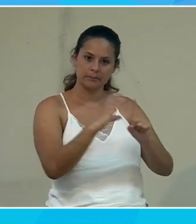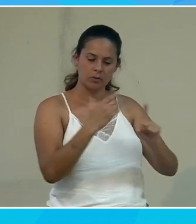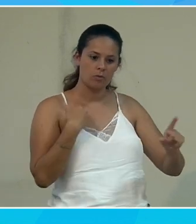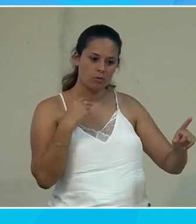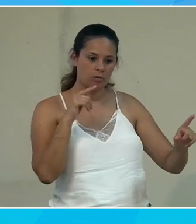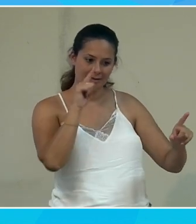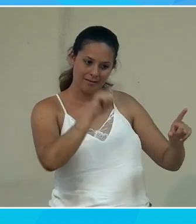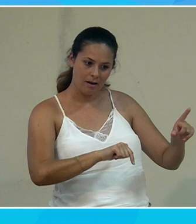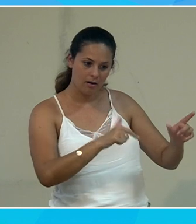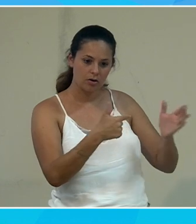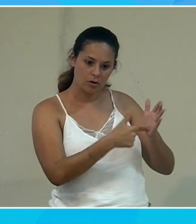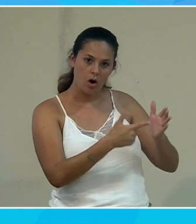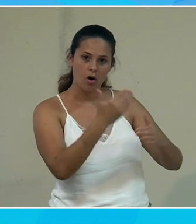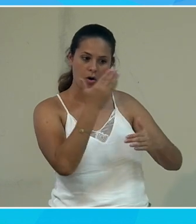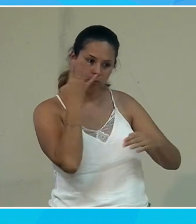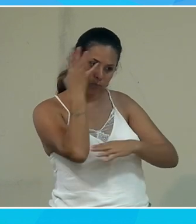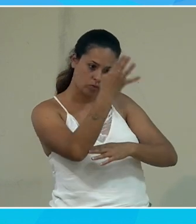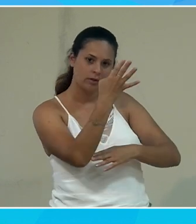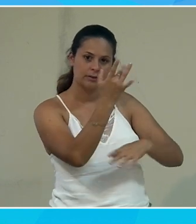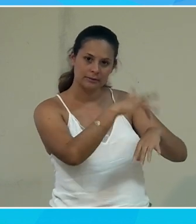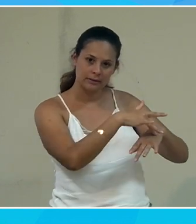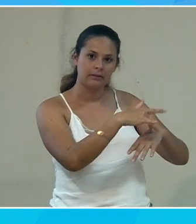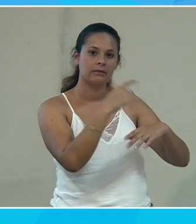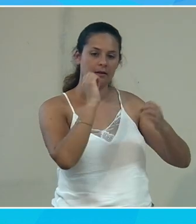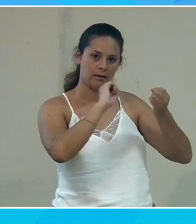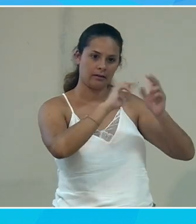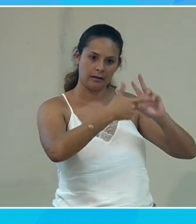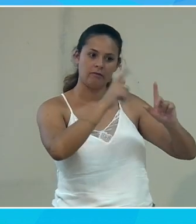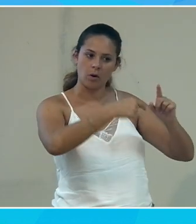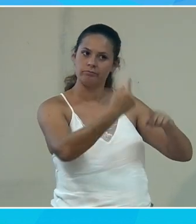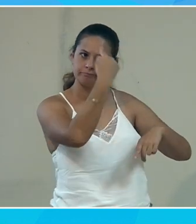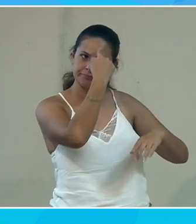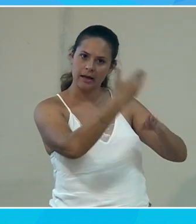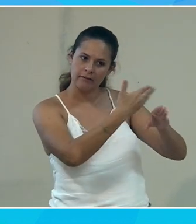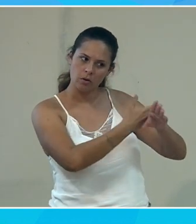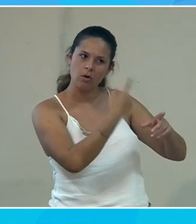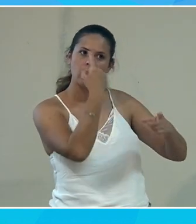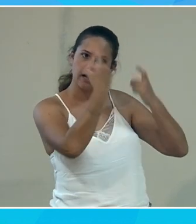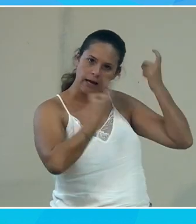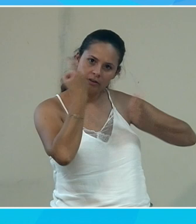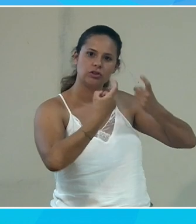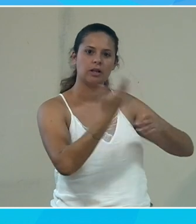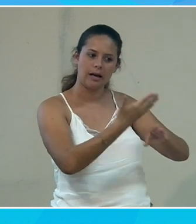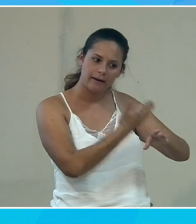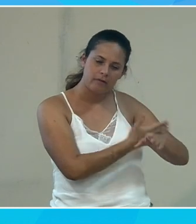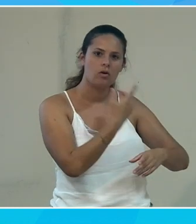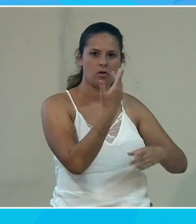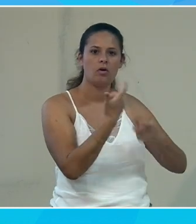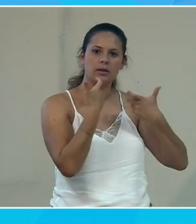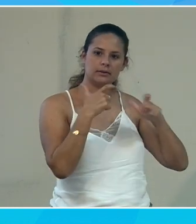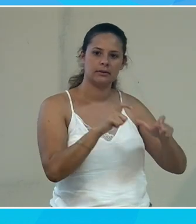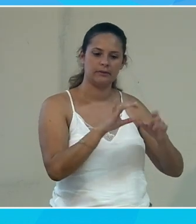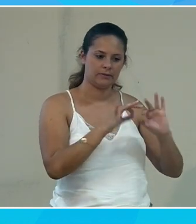tête c'est quand il est quand le projet de site internet est dans votre tête qu'il faut commencer à parler accessibilité la phrase qu'on aime bien